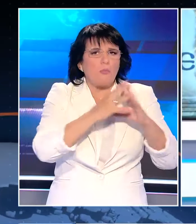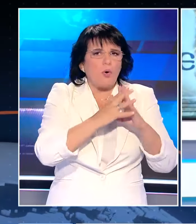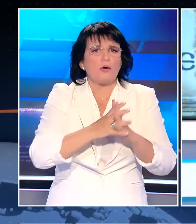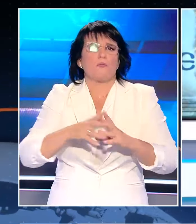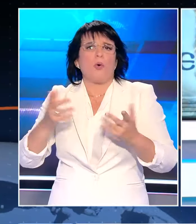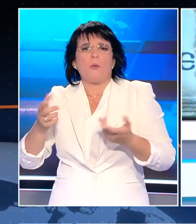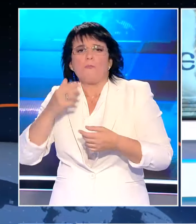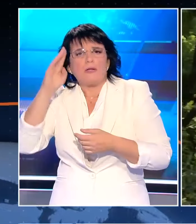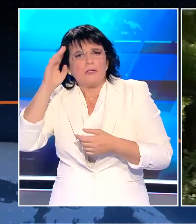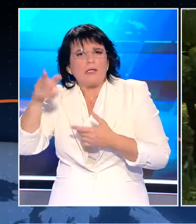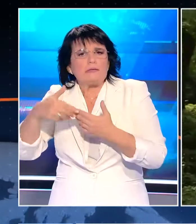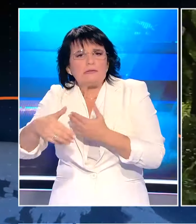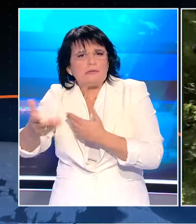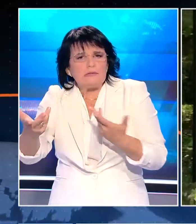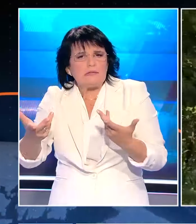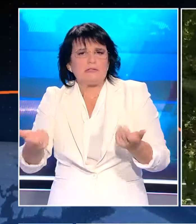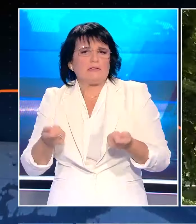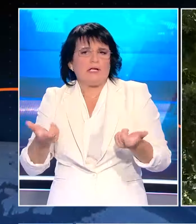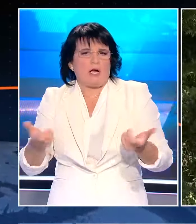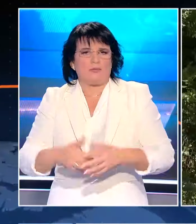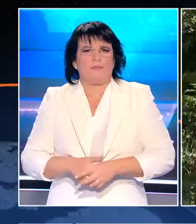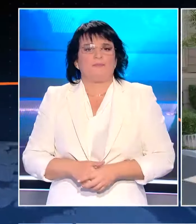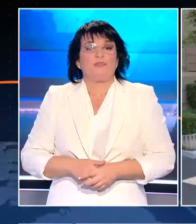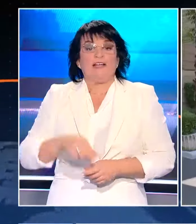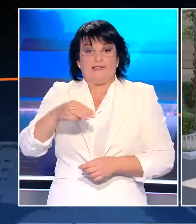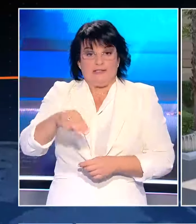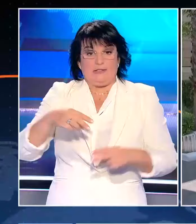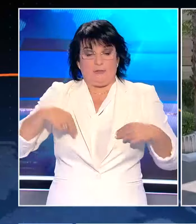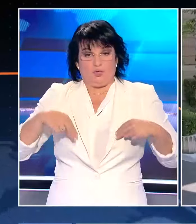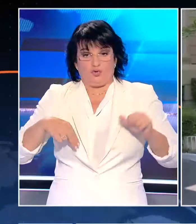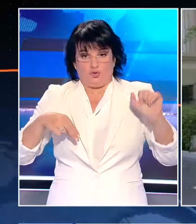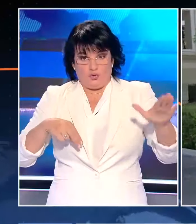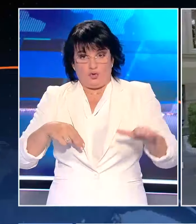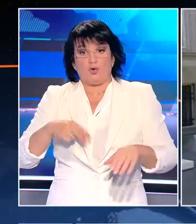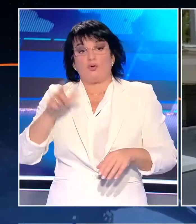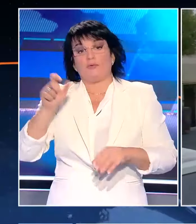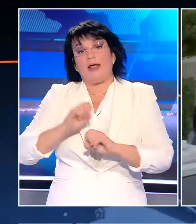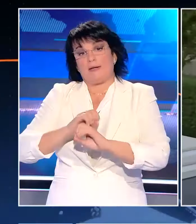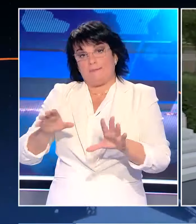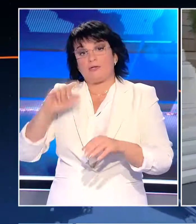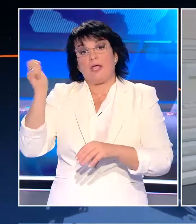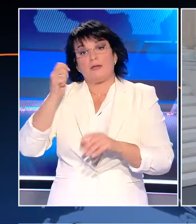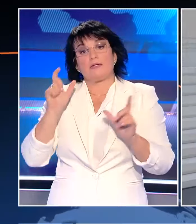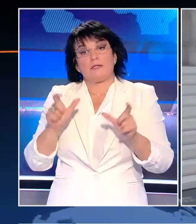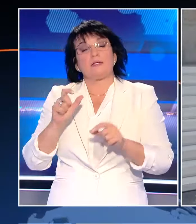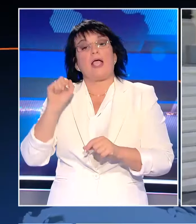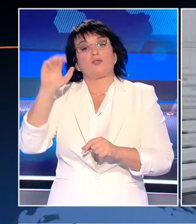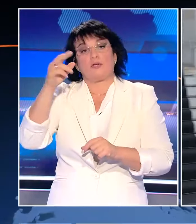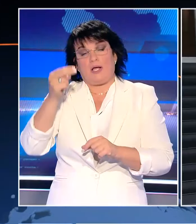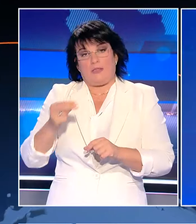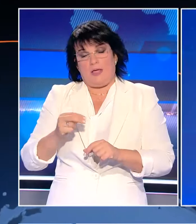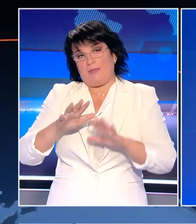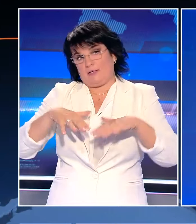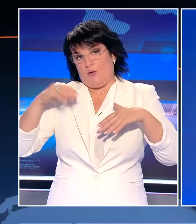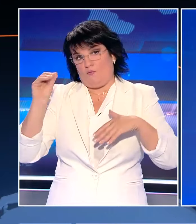σχέσεις με την Τουρκία, για να περιμένουμε. Την Τρίτη, ο Υπουργός Εξωτερικών Γιώργος Γεραπετρίτης θα ενεμερώσει την Επιτροπή Εθνικής Άμυνας και Εξωτερικών της Βουλής.